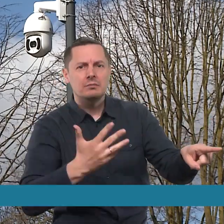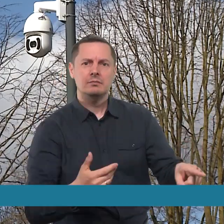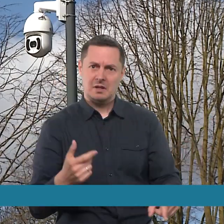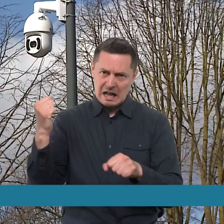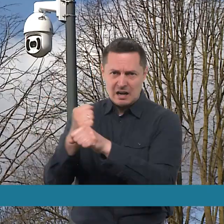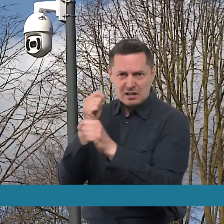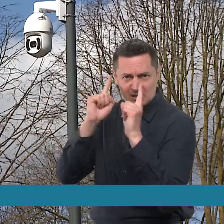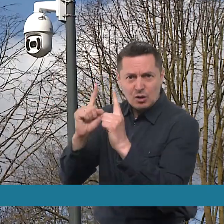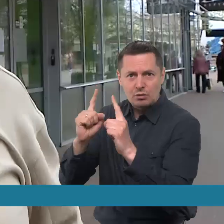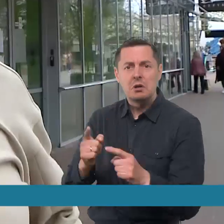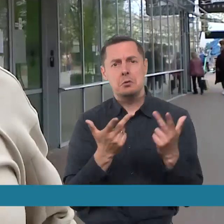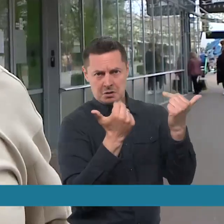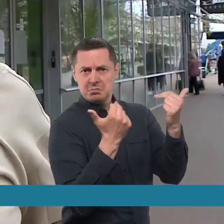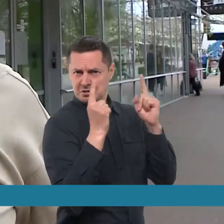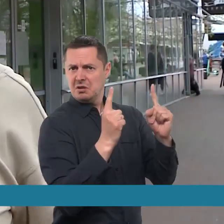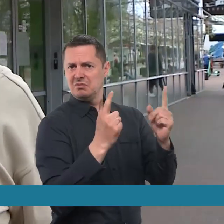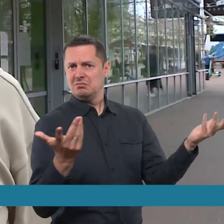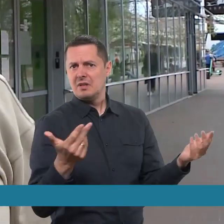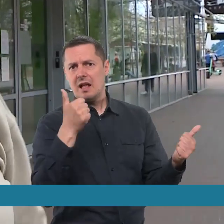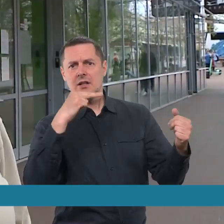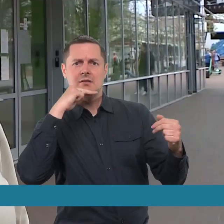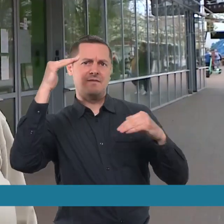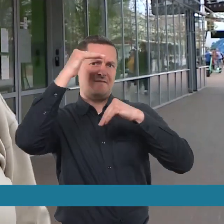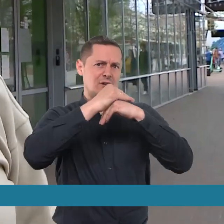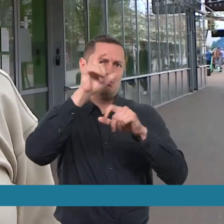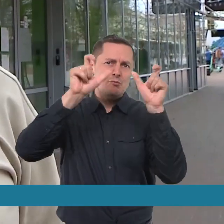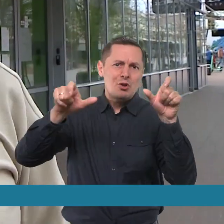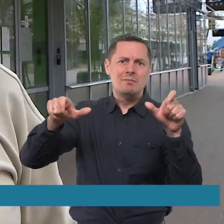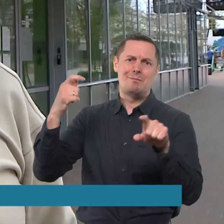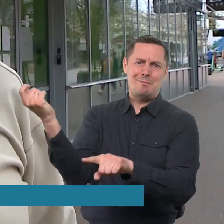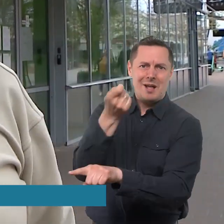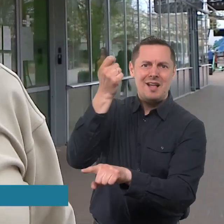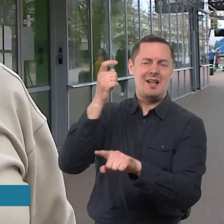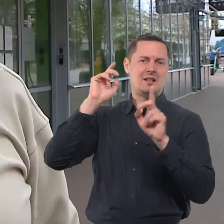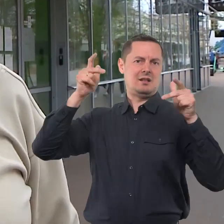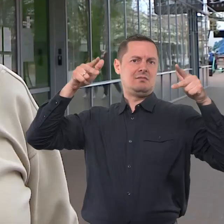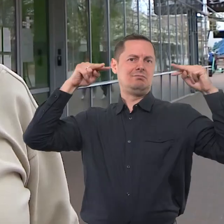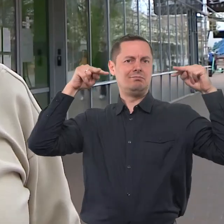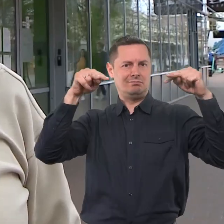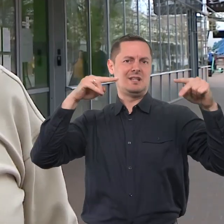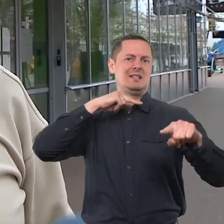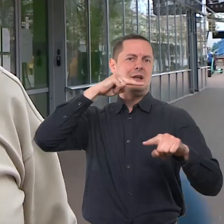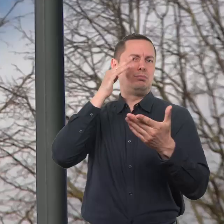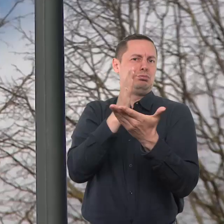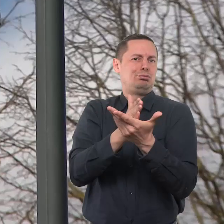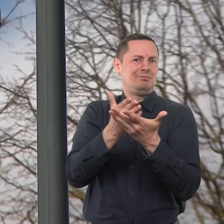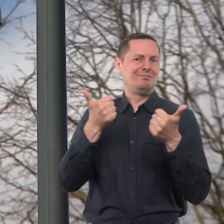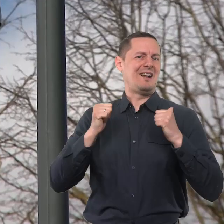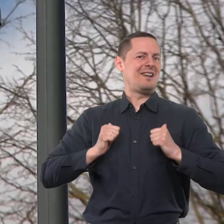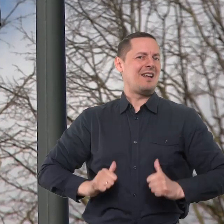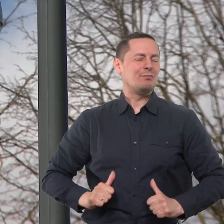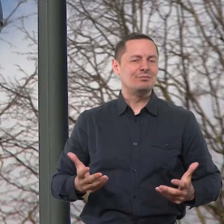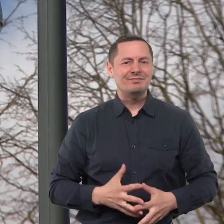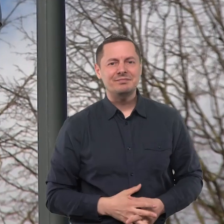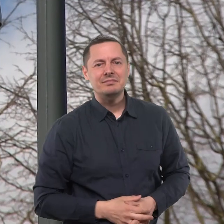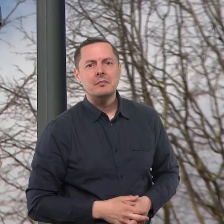tos saugumo mieste? Nu, kažkaip tai reikia. Žmonių mažėja vakarais, gatvės tuštėja, tai smagiau, kai kamero žiūri. Vaizdo kameros